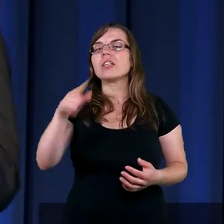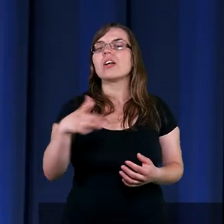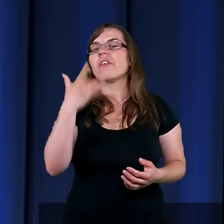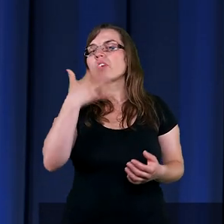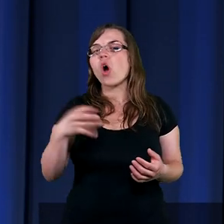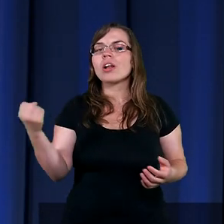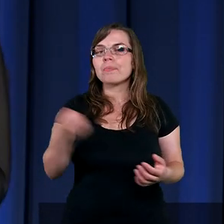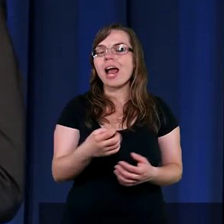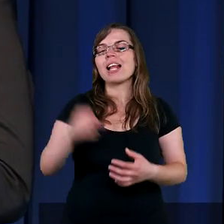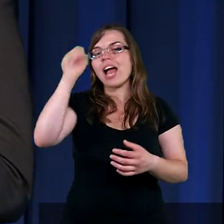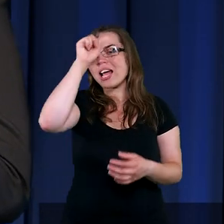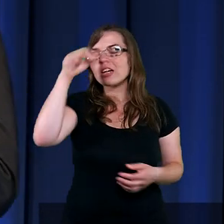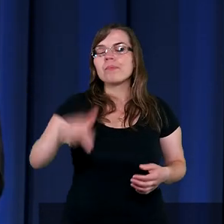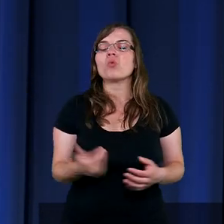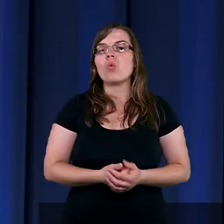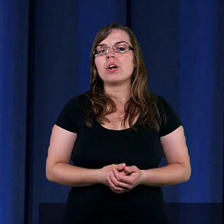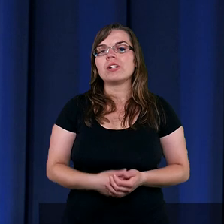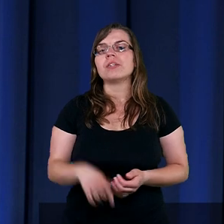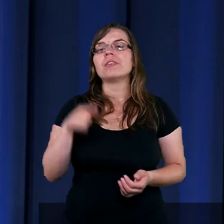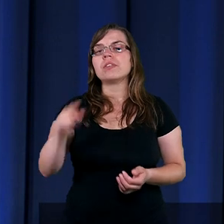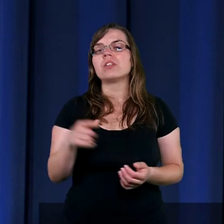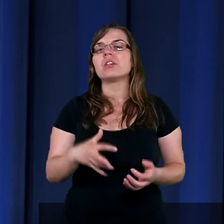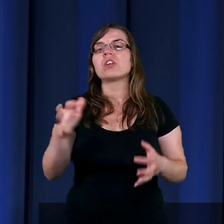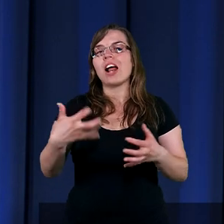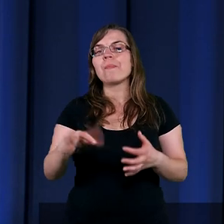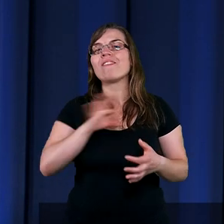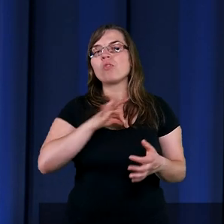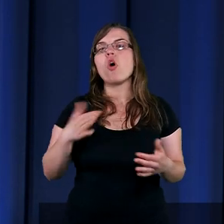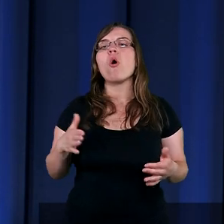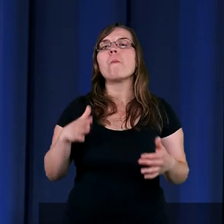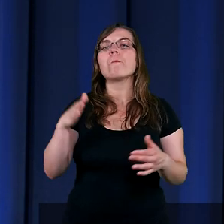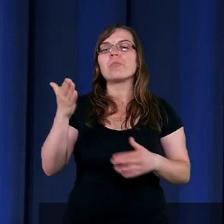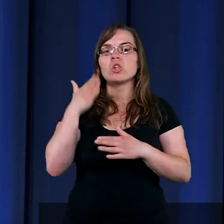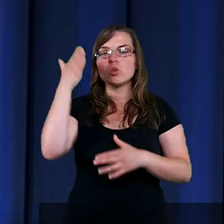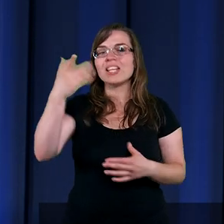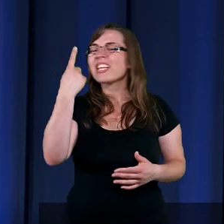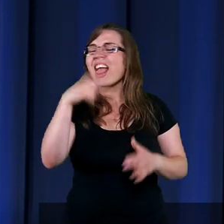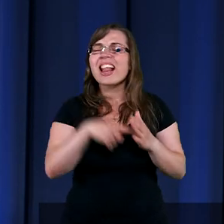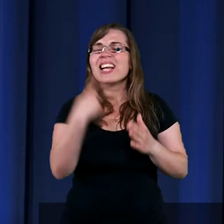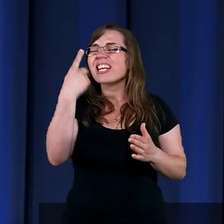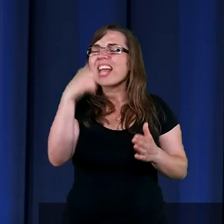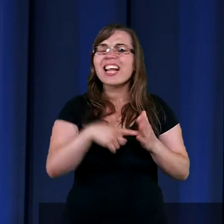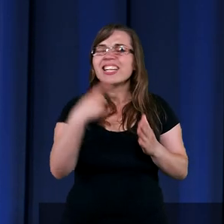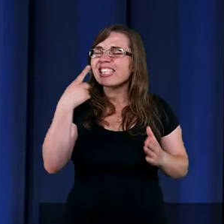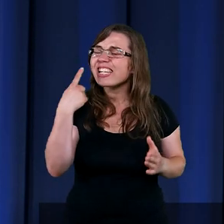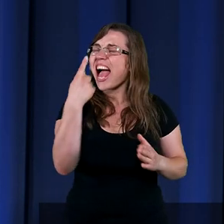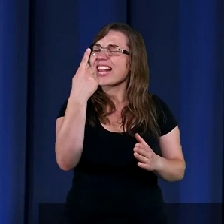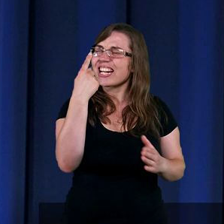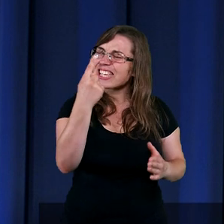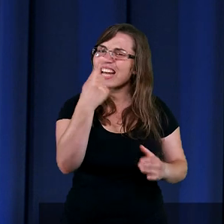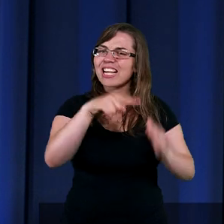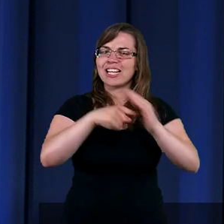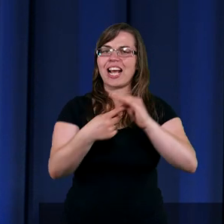gorących piaskach Egiptu pogrzebałem swoją przyszłość. Jeden raz. Starczyło jeden raz.